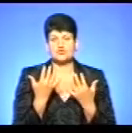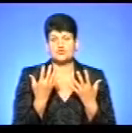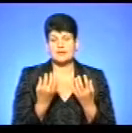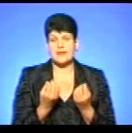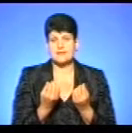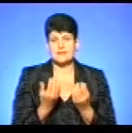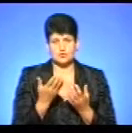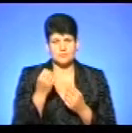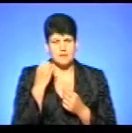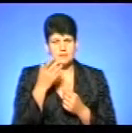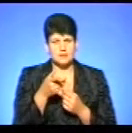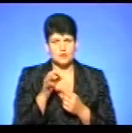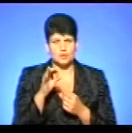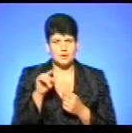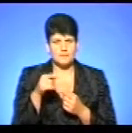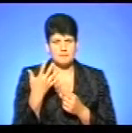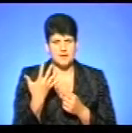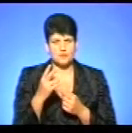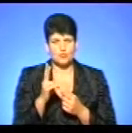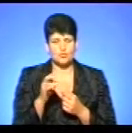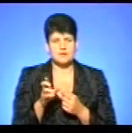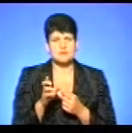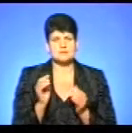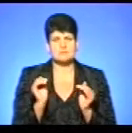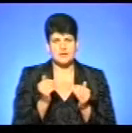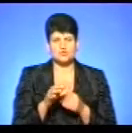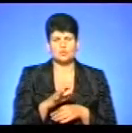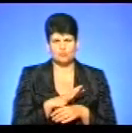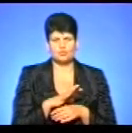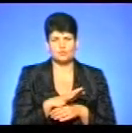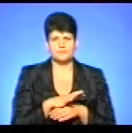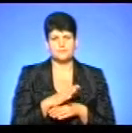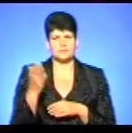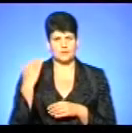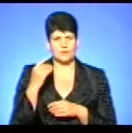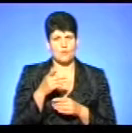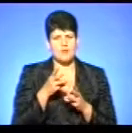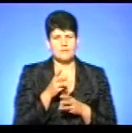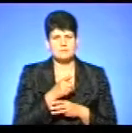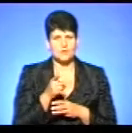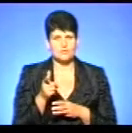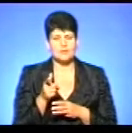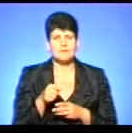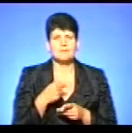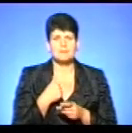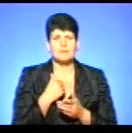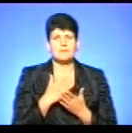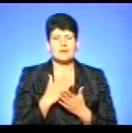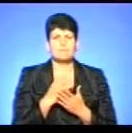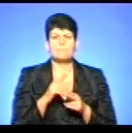день, якщо ви пам'ятаєте, 0,5 куба було зменшено і перед минулим опалювальним періодом, то ми маємо